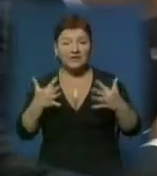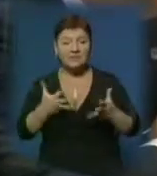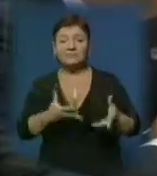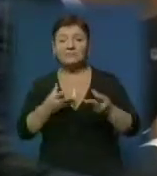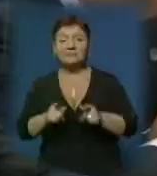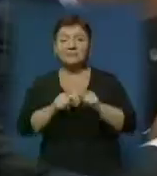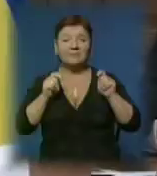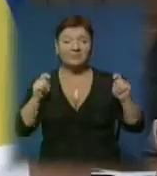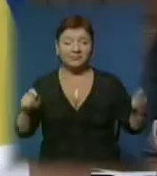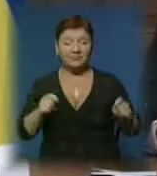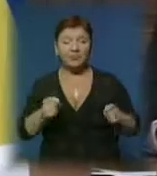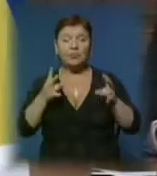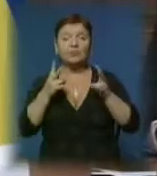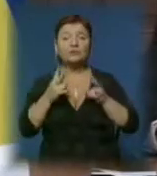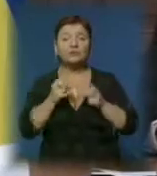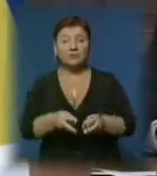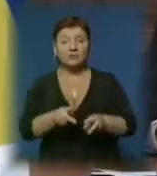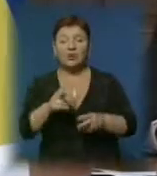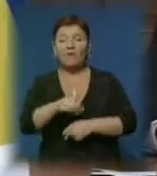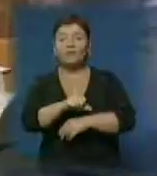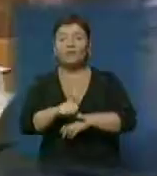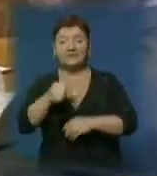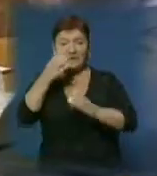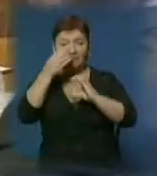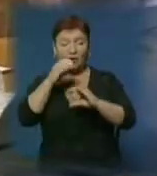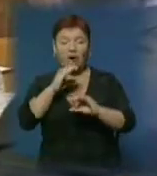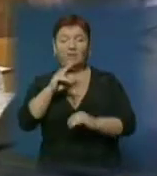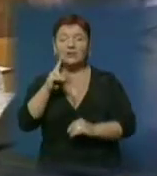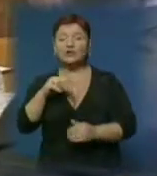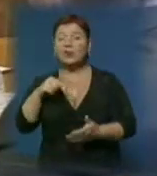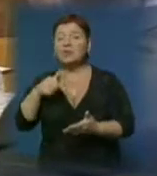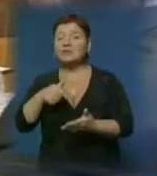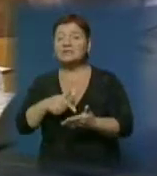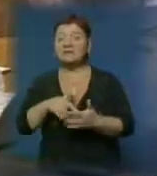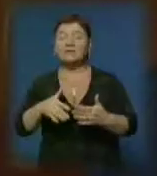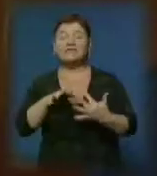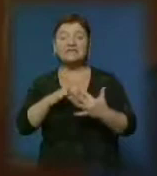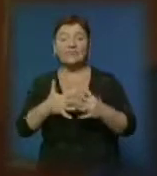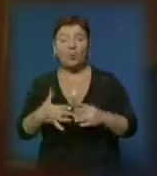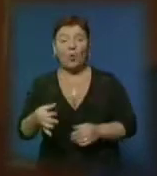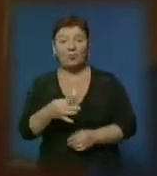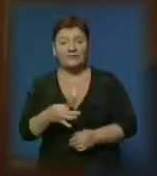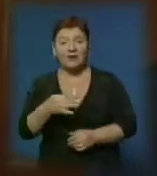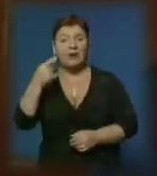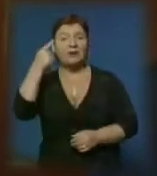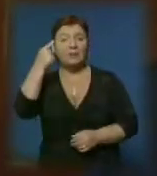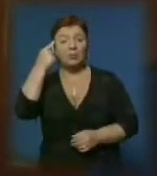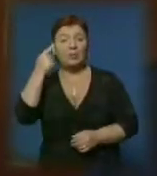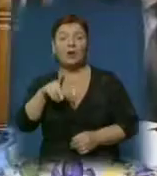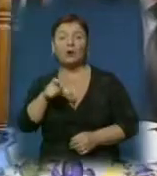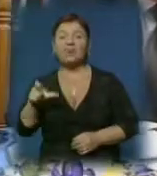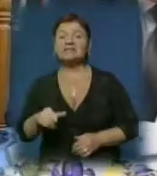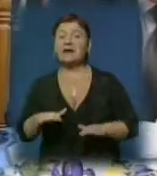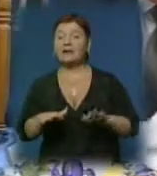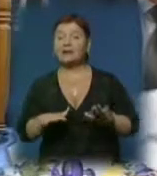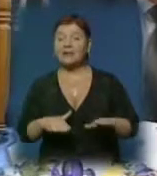розкриттю злочинів та їх попередженню в вуличні відеокамери, що їх встановлено в містах і селах області. На думку правоохоронців, в громадських